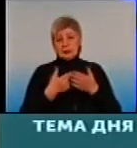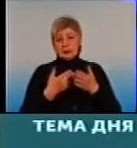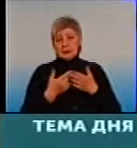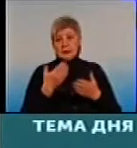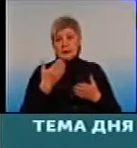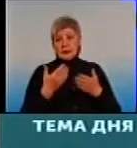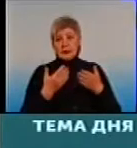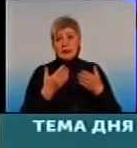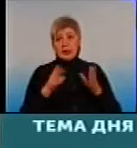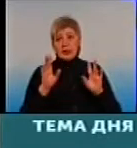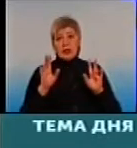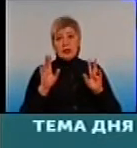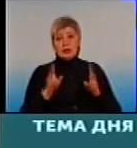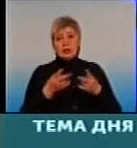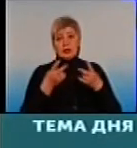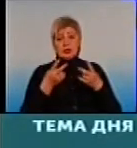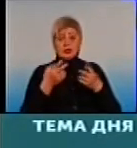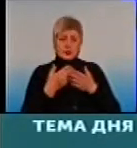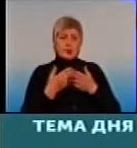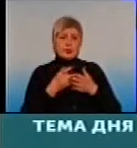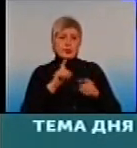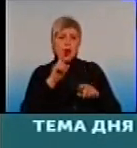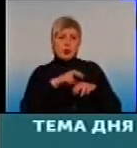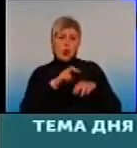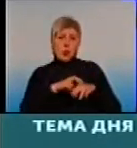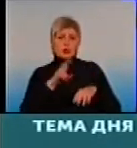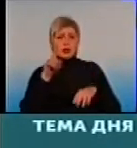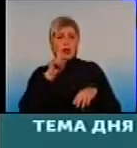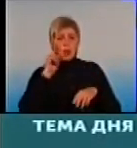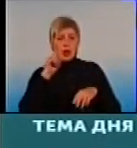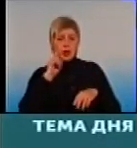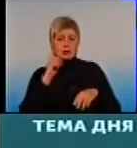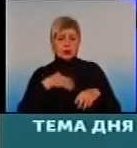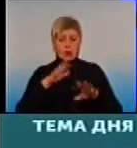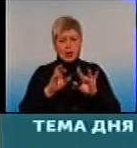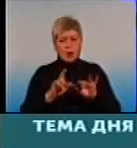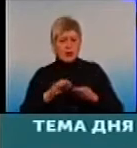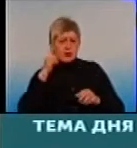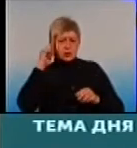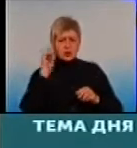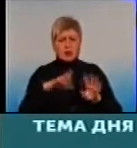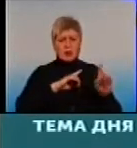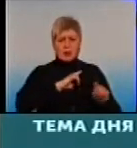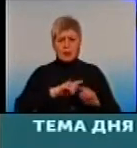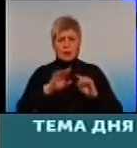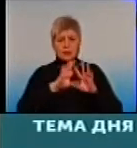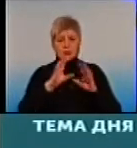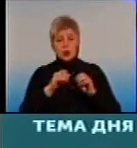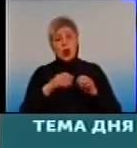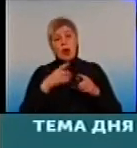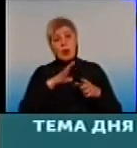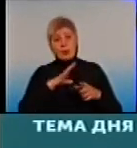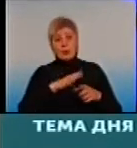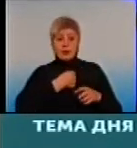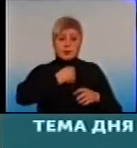не надо ему осваивать компьютер там и все. Вы же понимаете, у нас доктора же разного возраста, разного стажа, то есть разного, разных